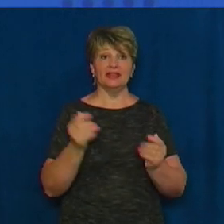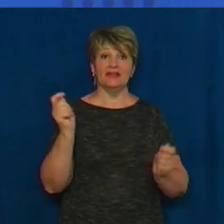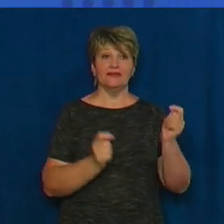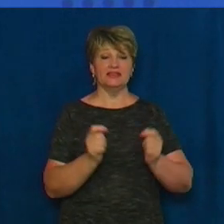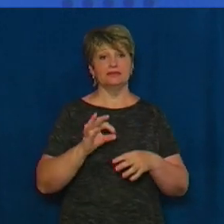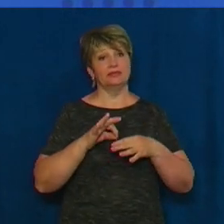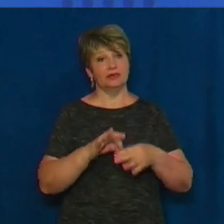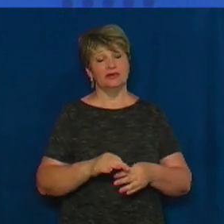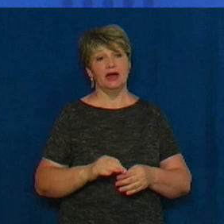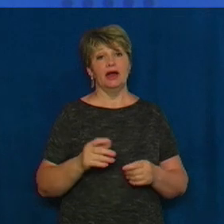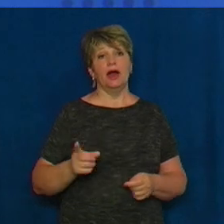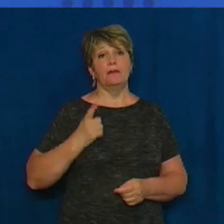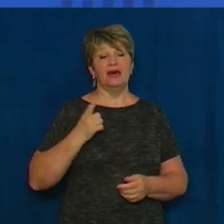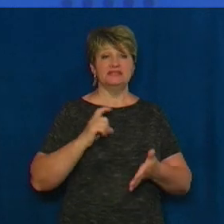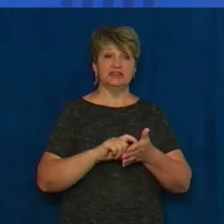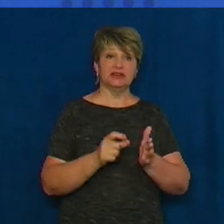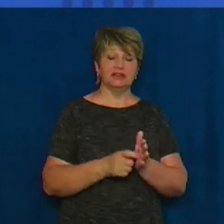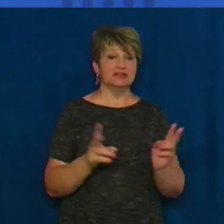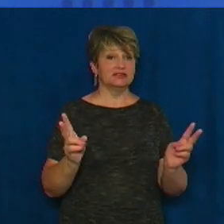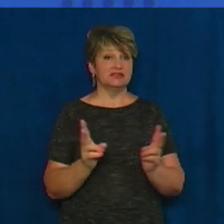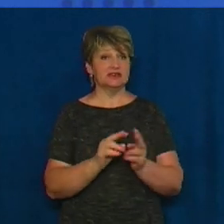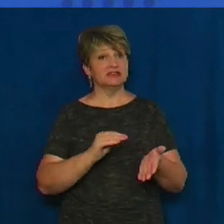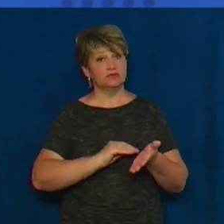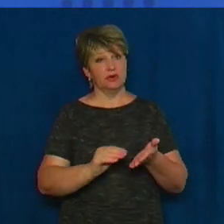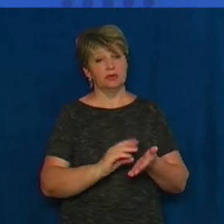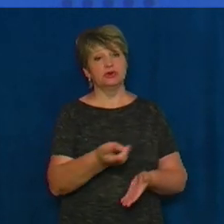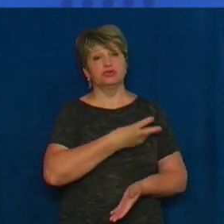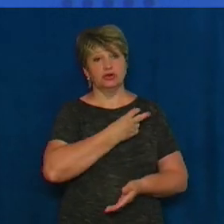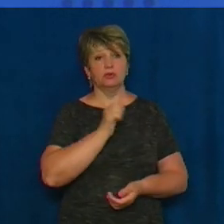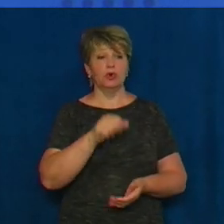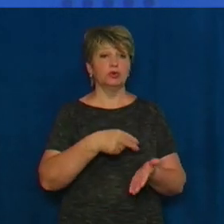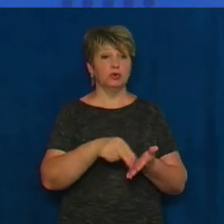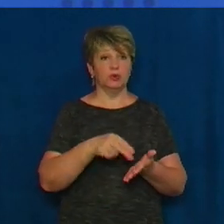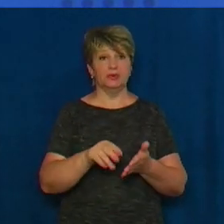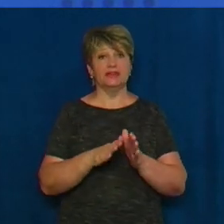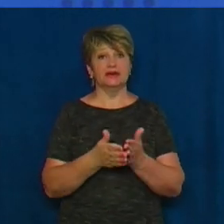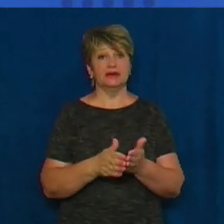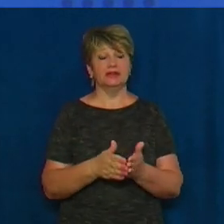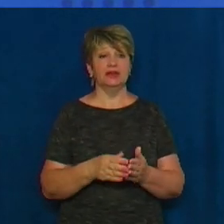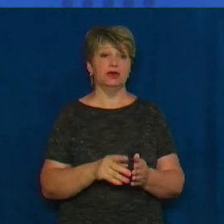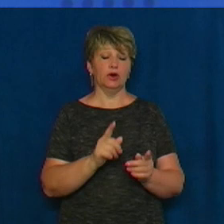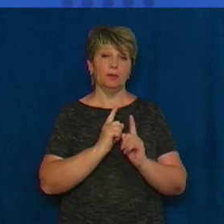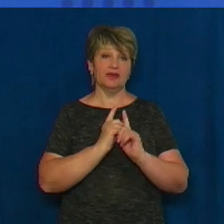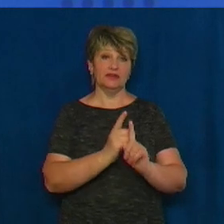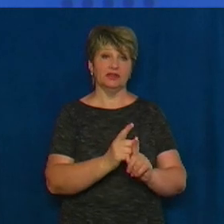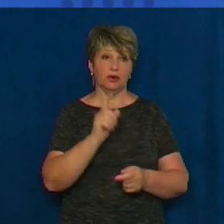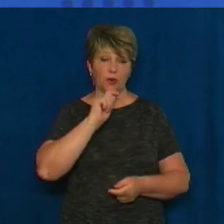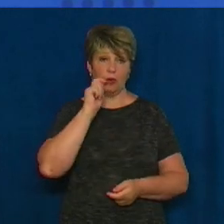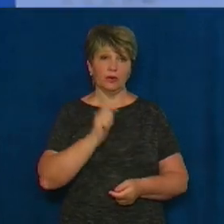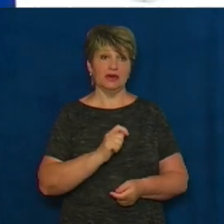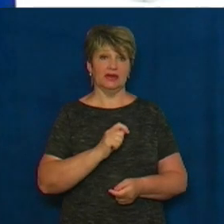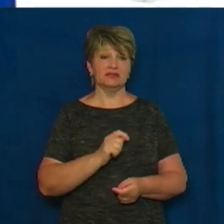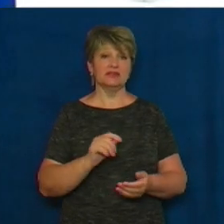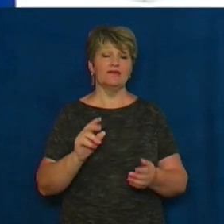-класи та зустрічі із письменниками. Ухочі зможуть придбати книги провідних українських видавництв. Вхід вільний.